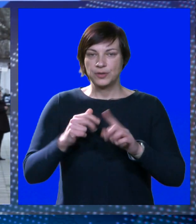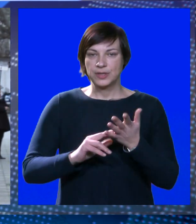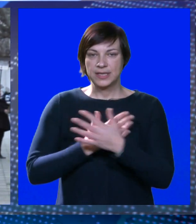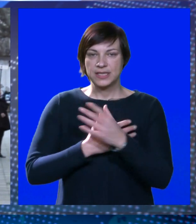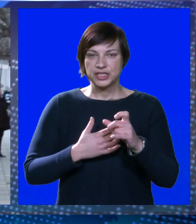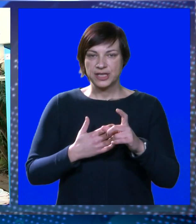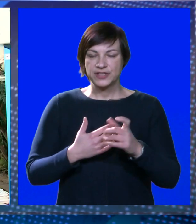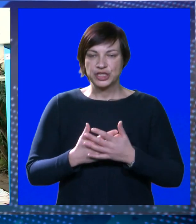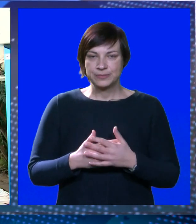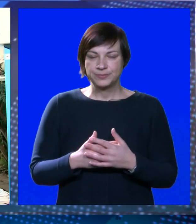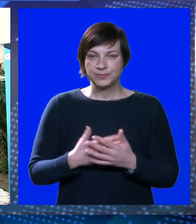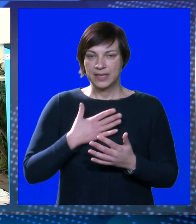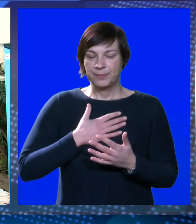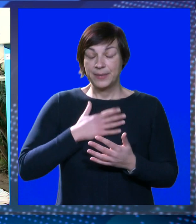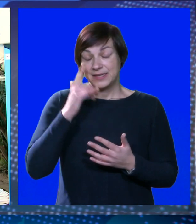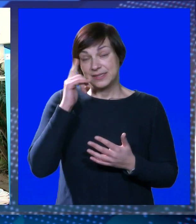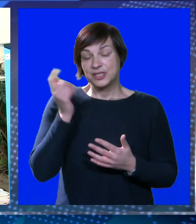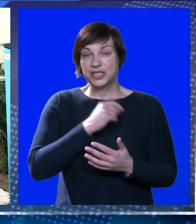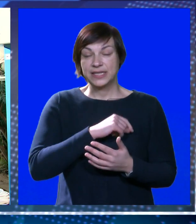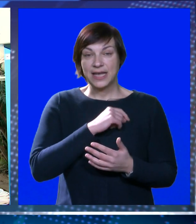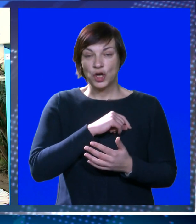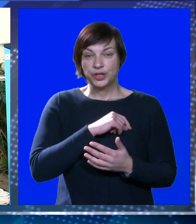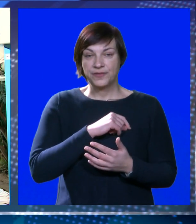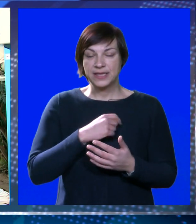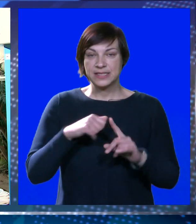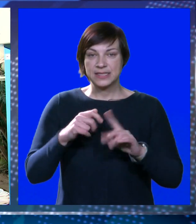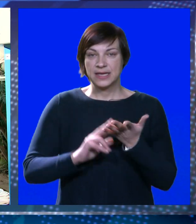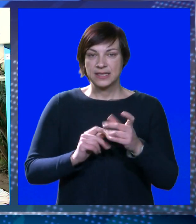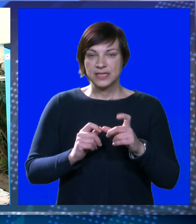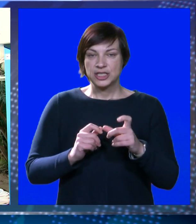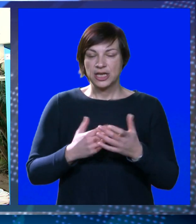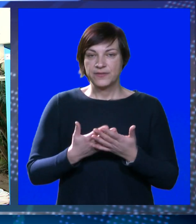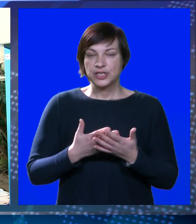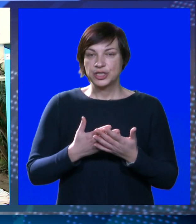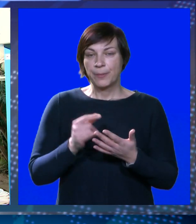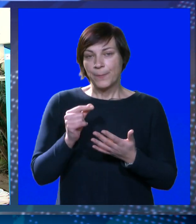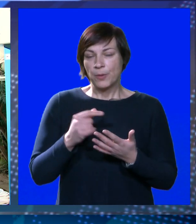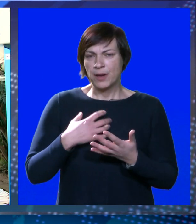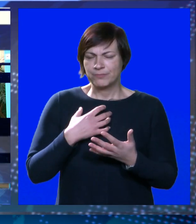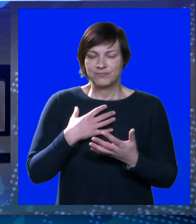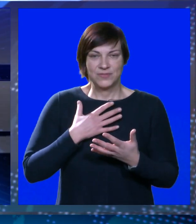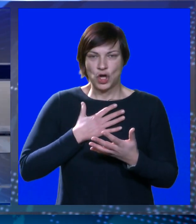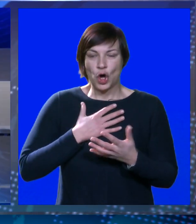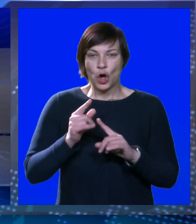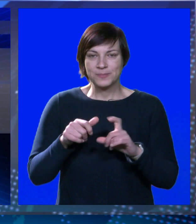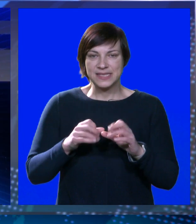Viktoriju Knežević. Pa mene se čini da je odvjetnica Knežević pomalo počela biti obsjednuta sa mjima.